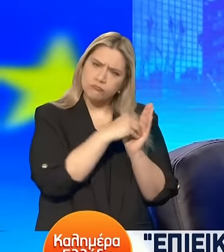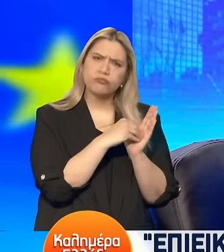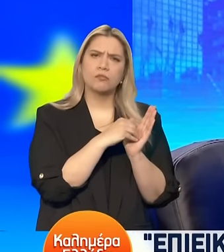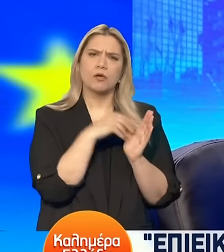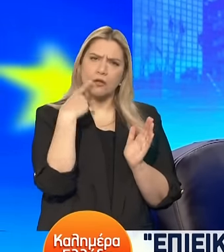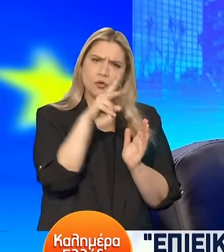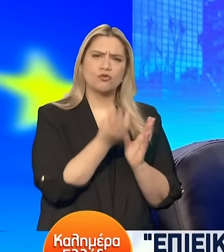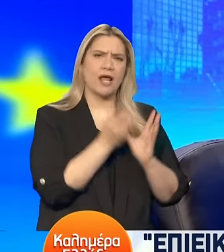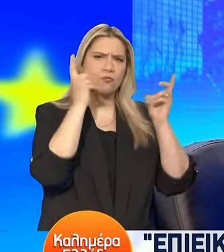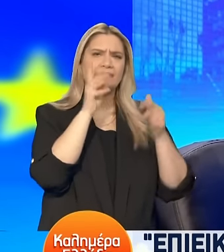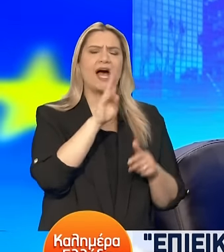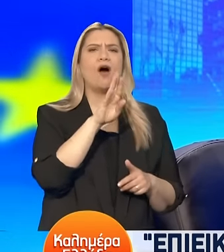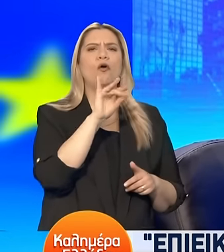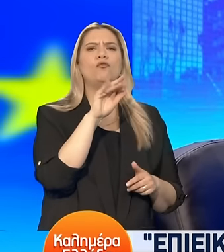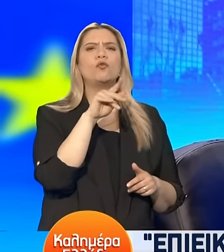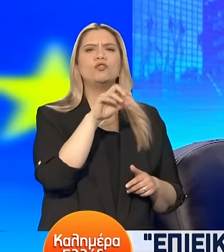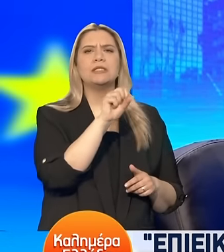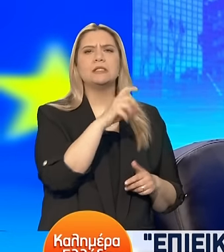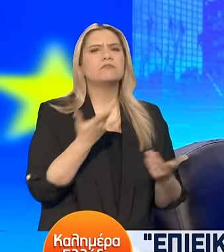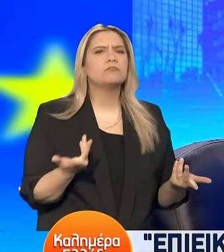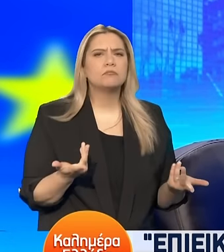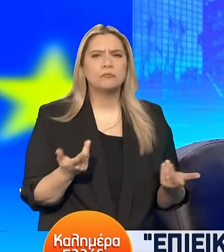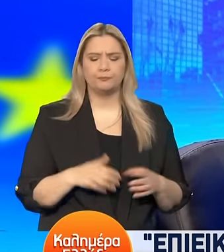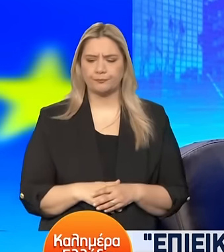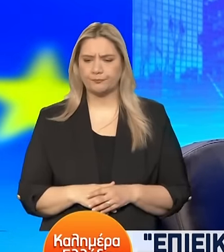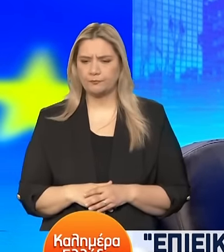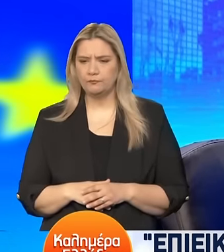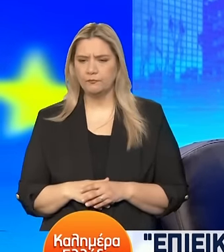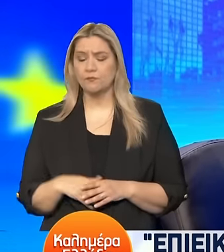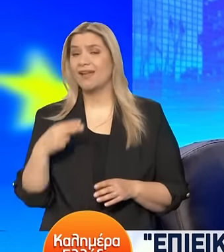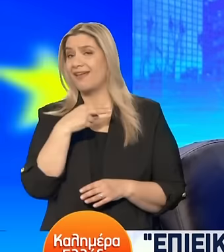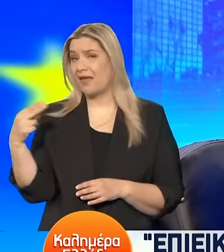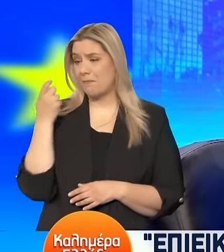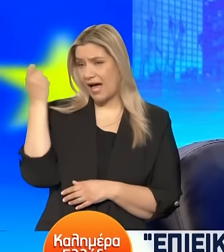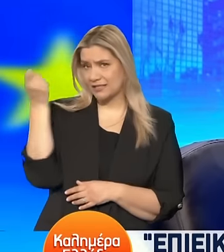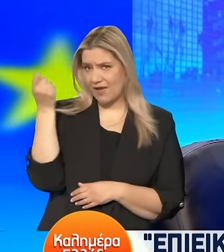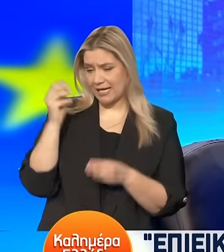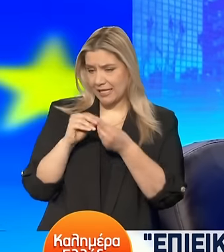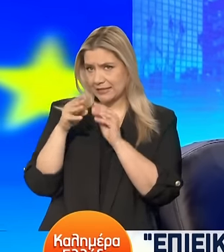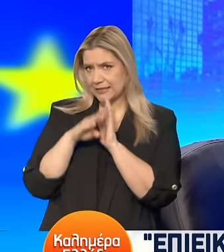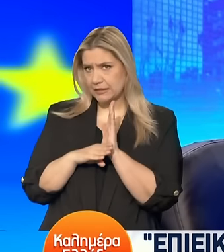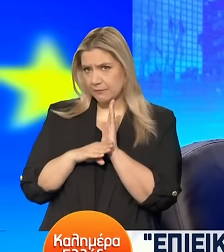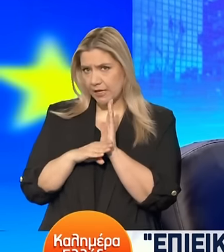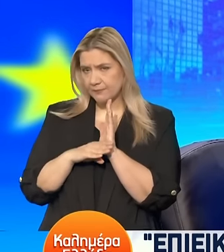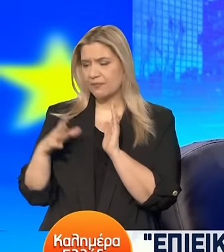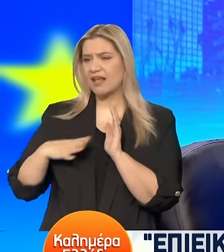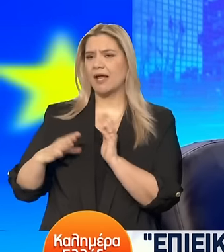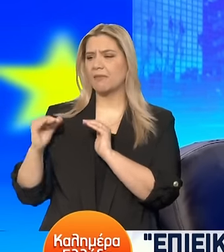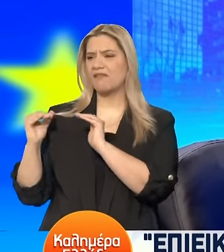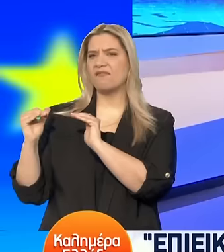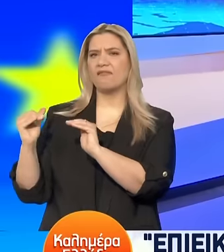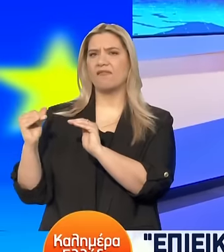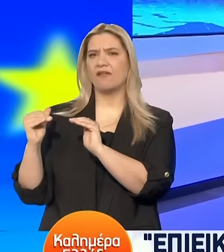ημερό σας δηλαδή Κοιτάξτε Η βιωσιμότητα του ασφαλιστικού συστήματος ήταν ένα μείζον ζήτημα το οποίο μας